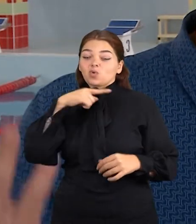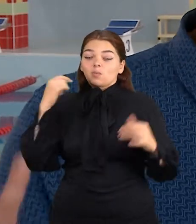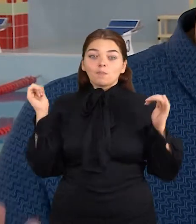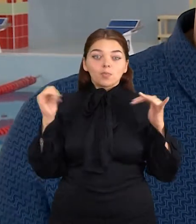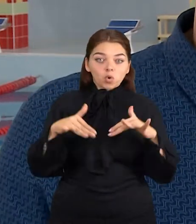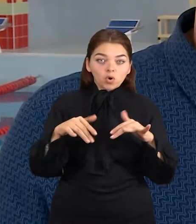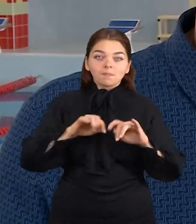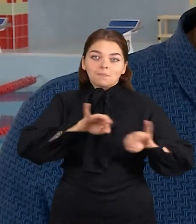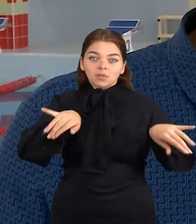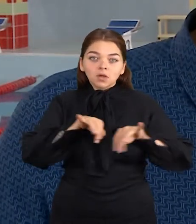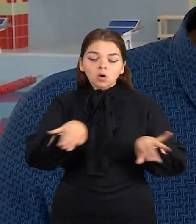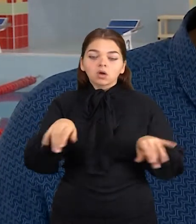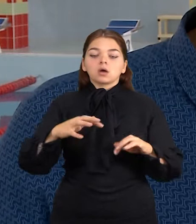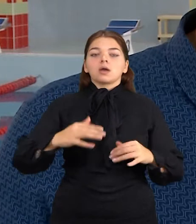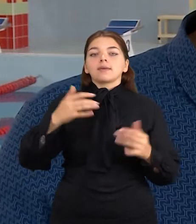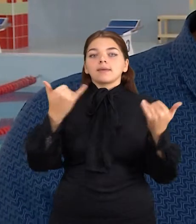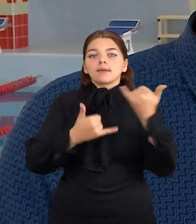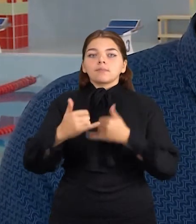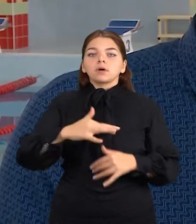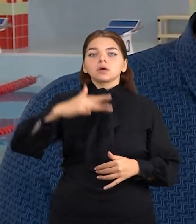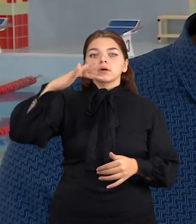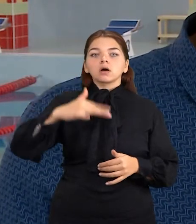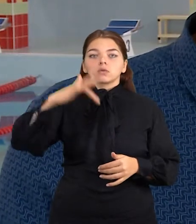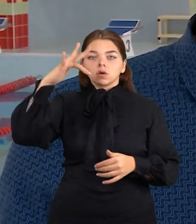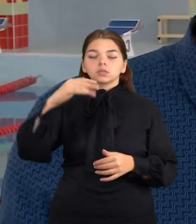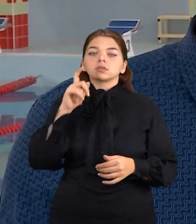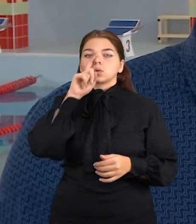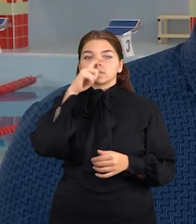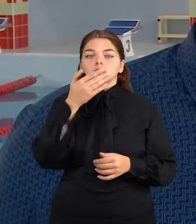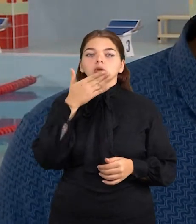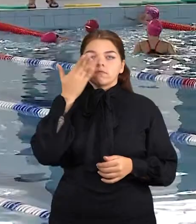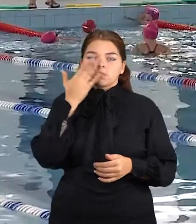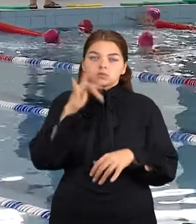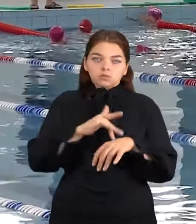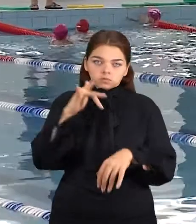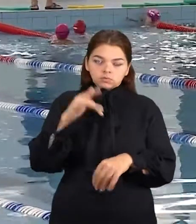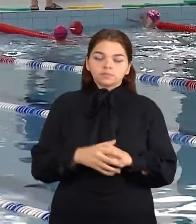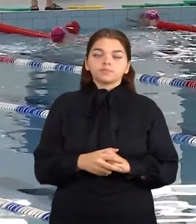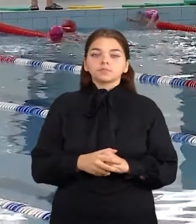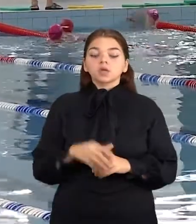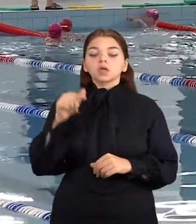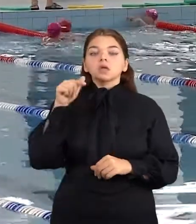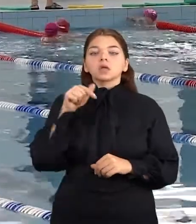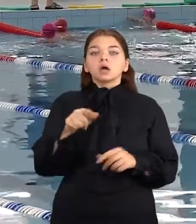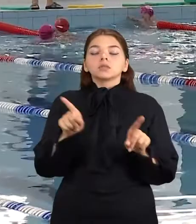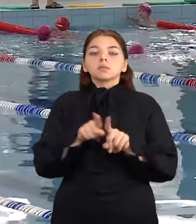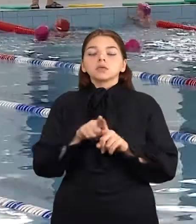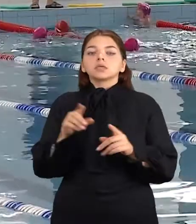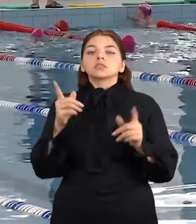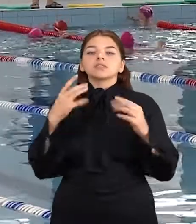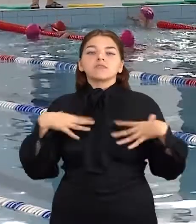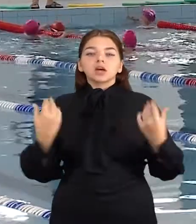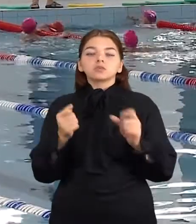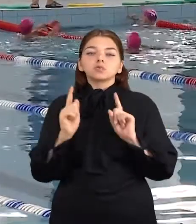jisai garuoja ir kodėl va būtent aštriau pradėjo garuoti, mes šitą aiškinsimės. Šių faktorių įtakos netmet ir sveikatos saugos